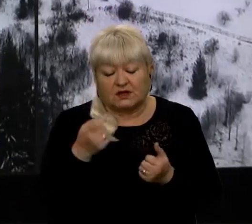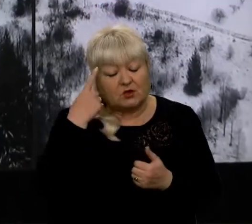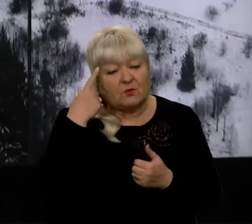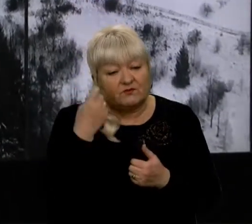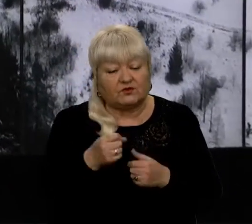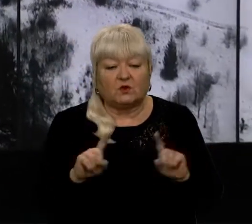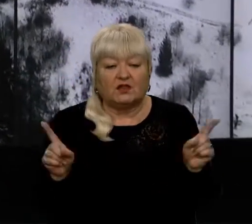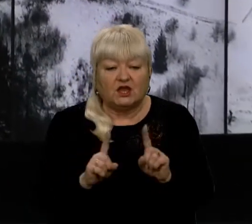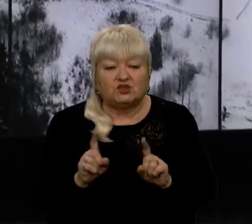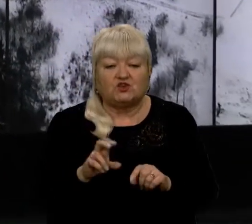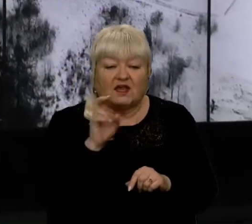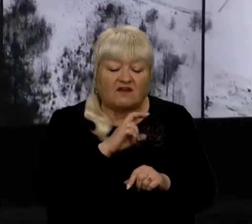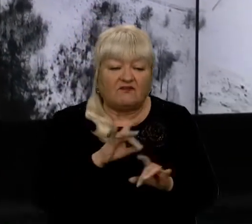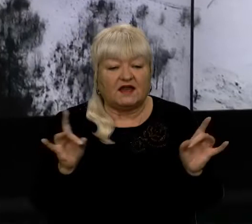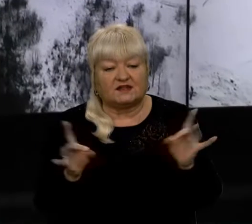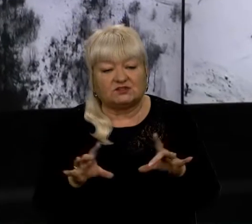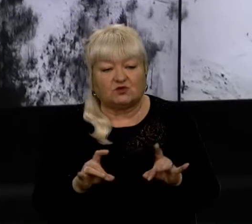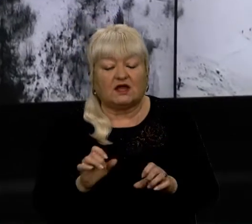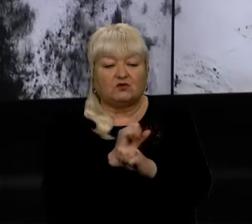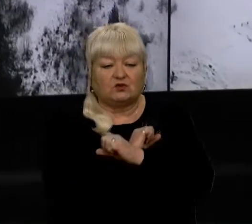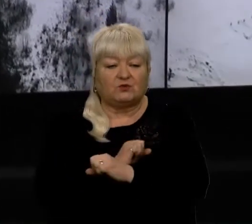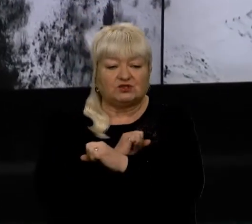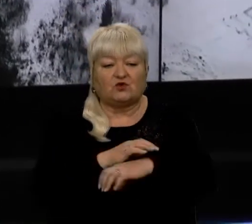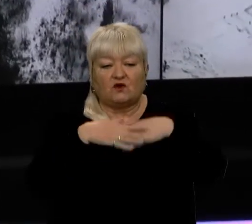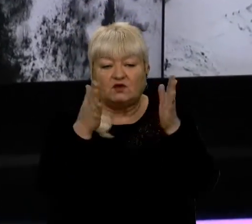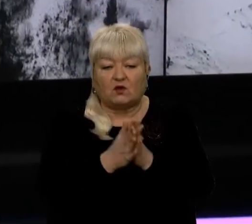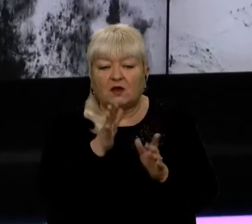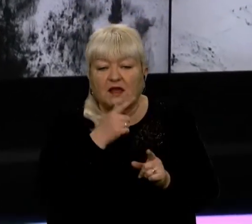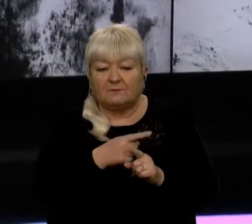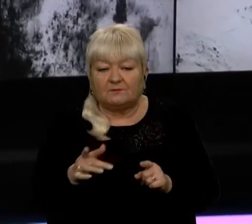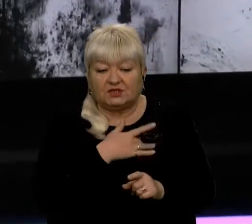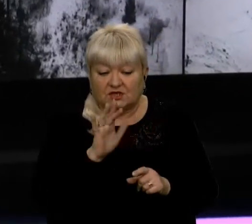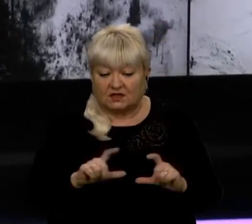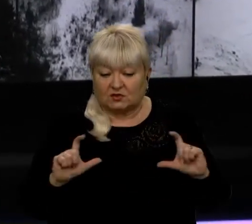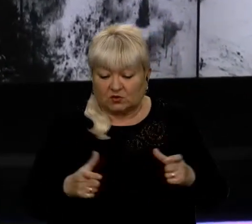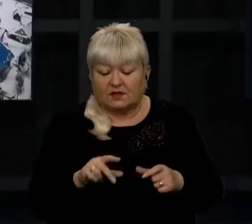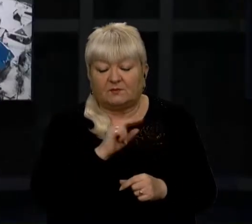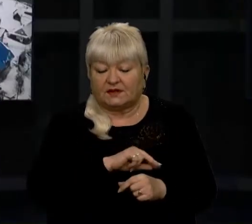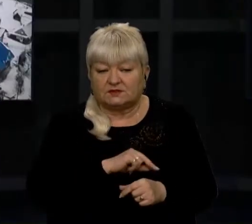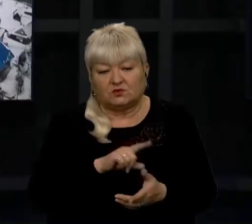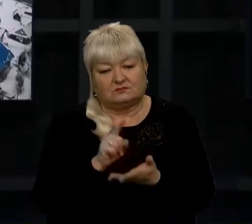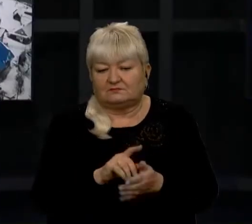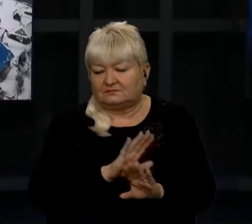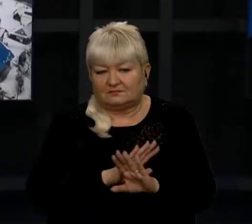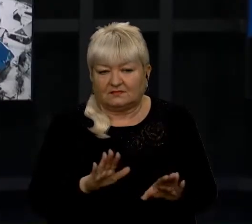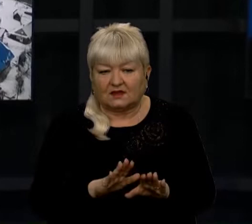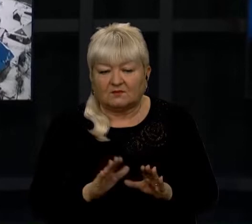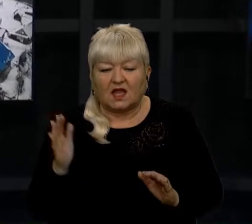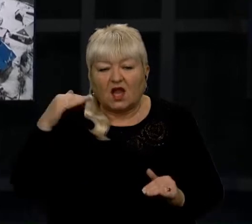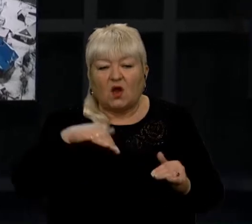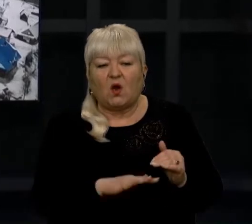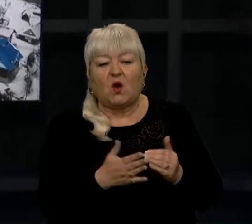що і кафе, і ресторани у відпочинкових комплексах під час локдауну працюють. А не мали б. Гори кличуть,